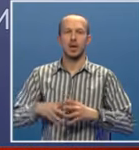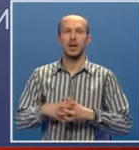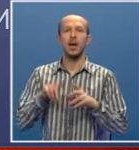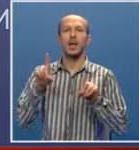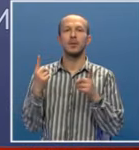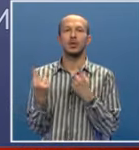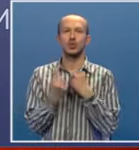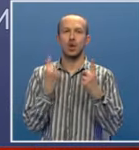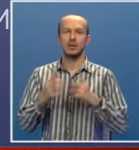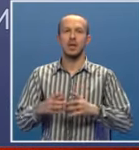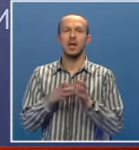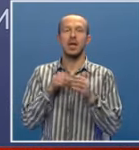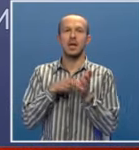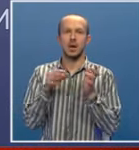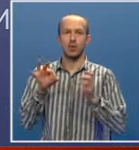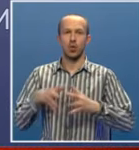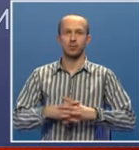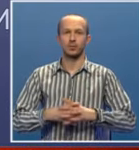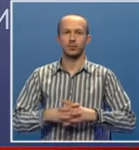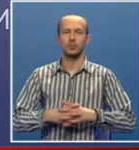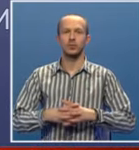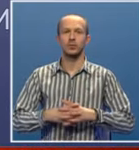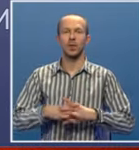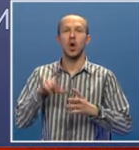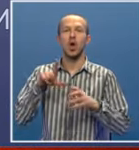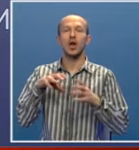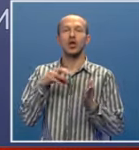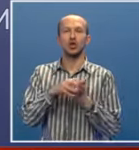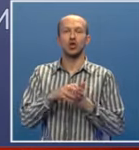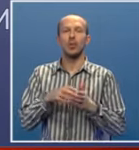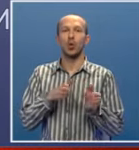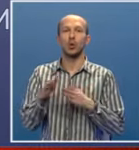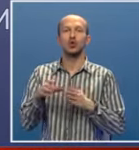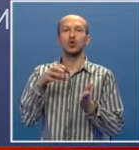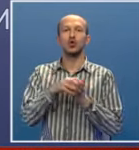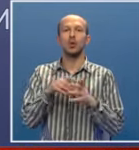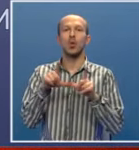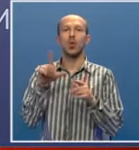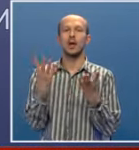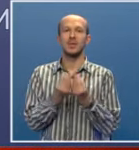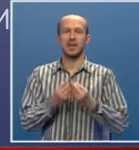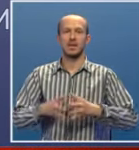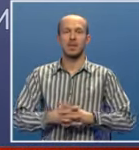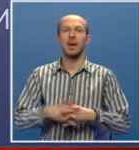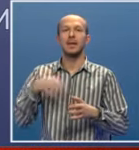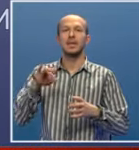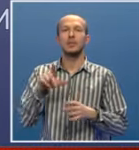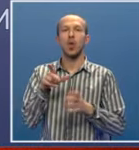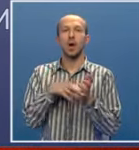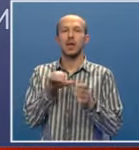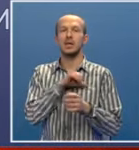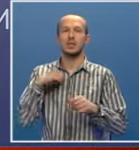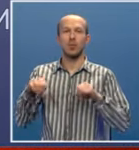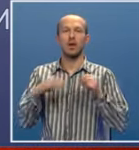epidemiološke situacije, naravno, lokalni štabovi, odnosno štabovi u lokalnim zajednicama, jedinicama lokalnih